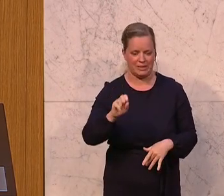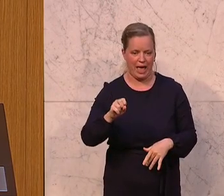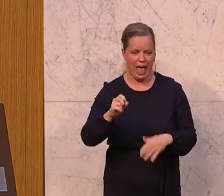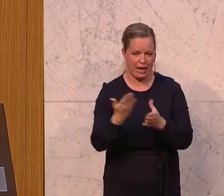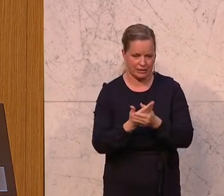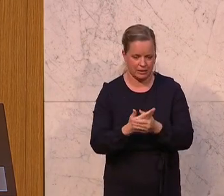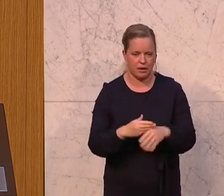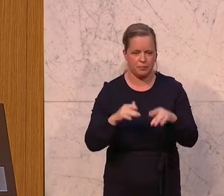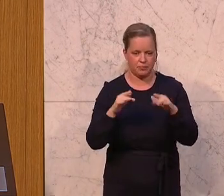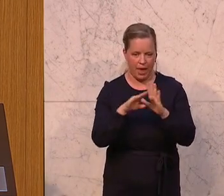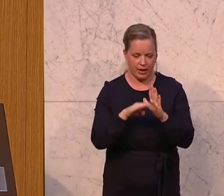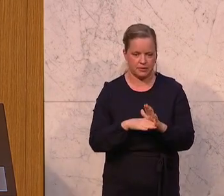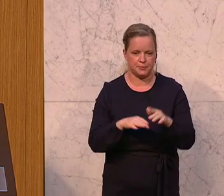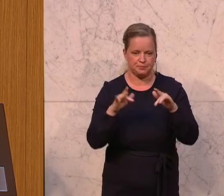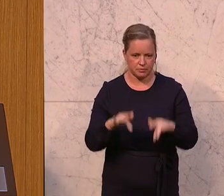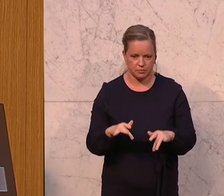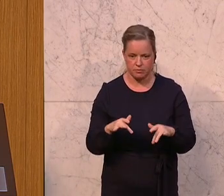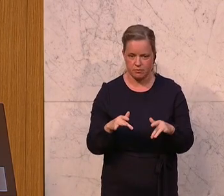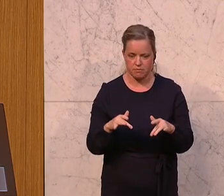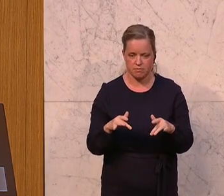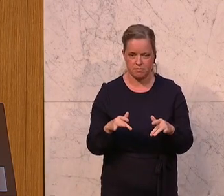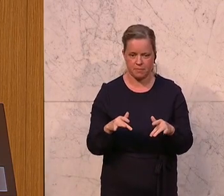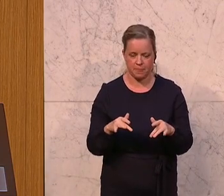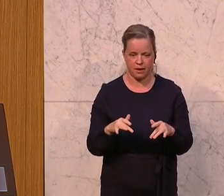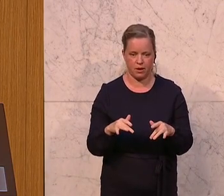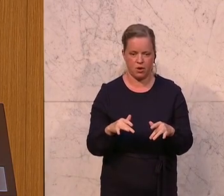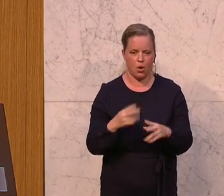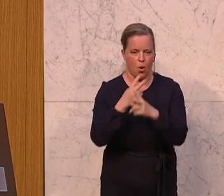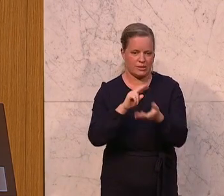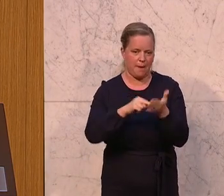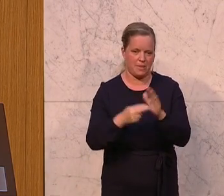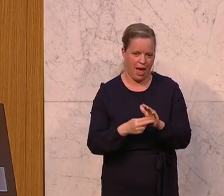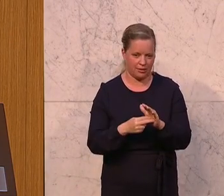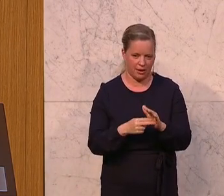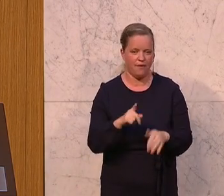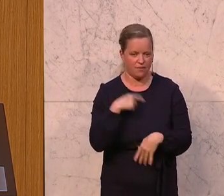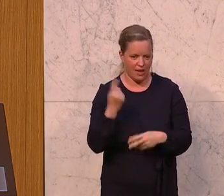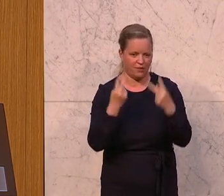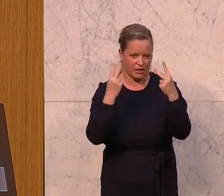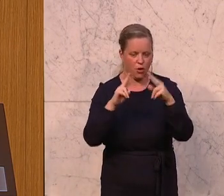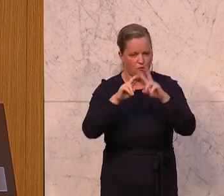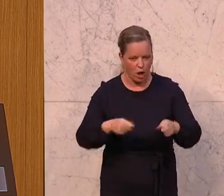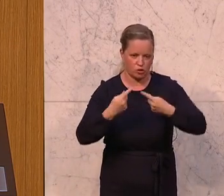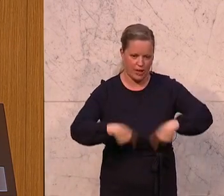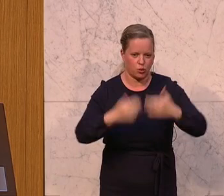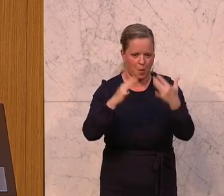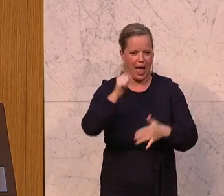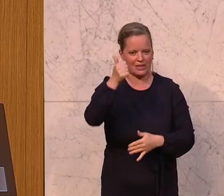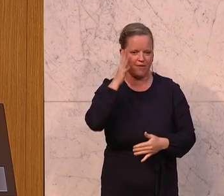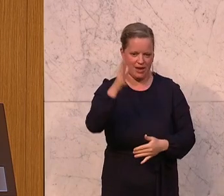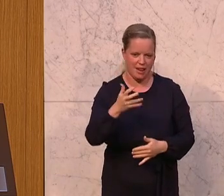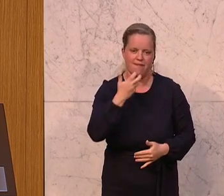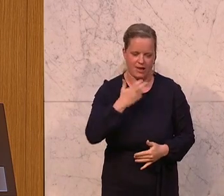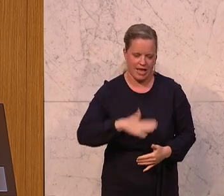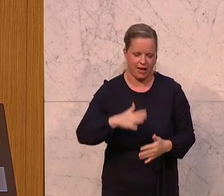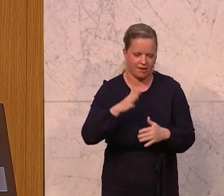beispielsweise auch für die ÖVP das Thema Forschung in unserem Österreichplan so wichtig. Wir wollen das Forschungsland Nummer eins werden und das haben wir